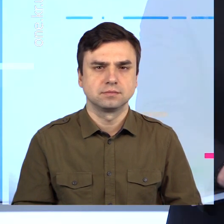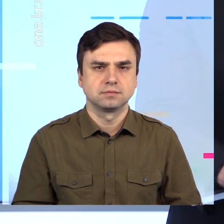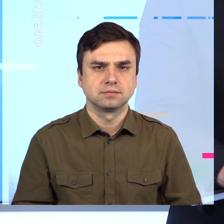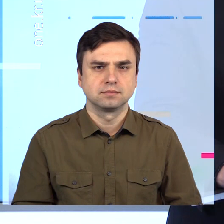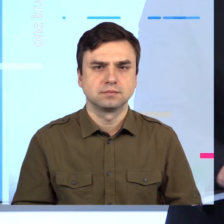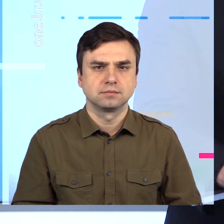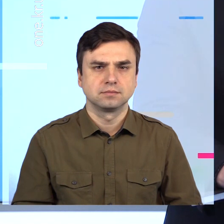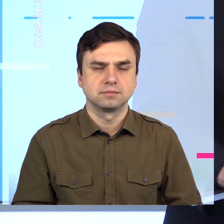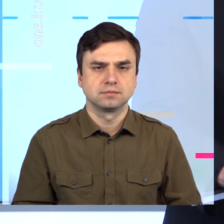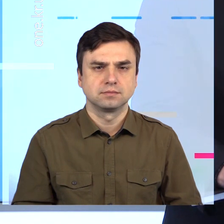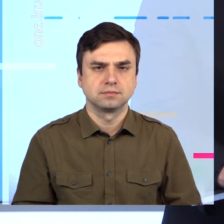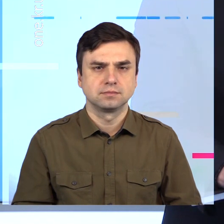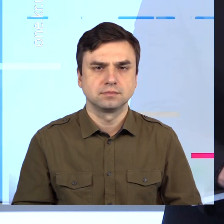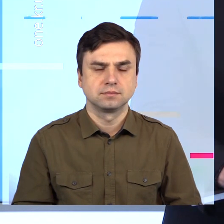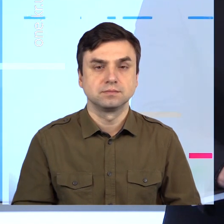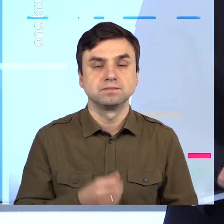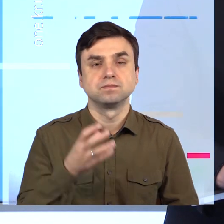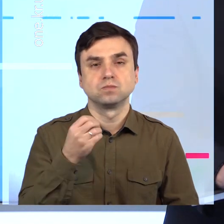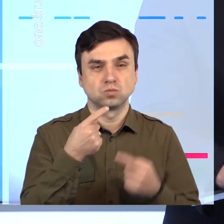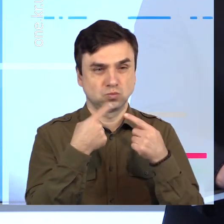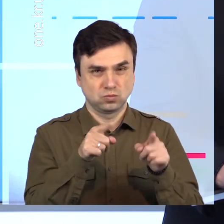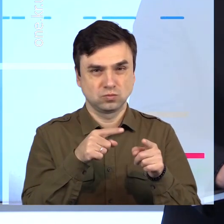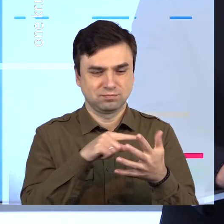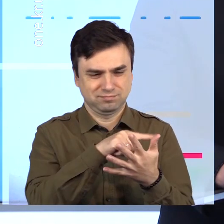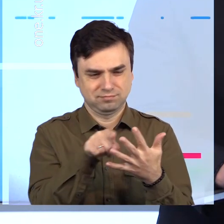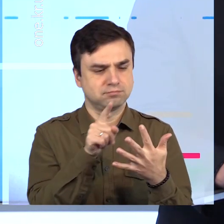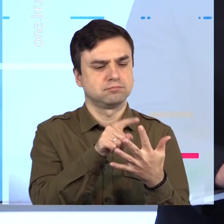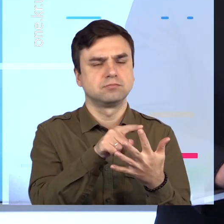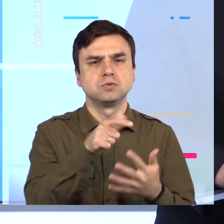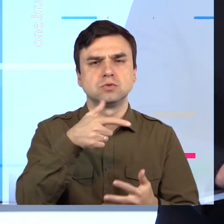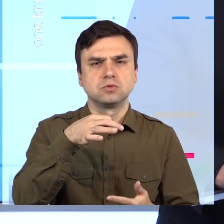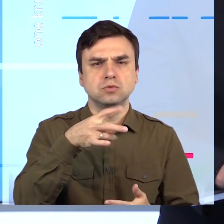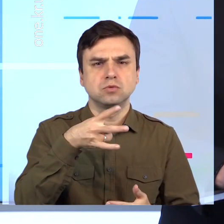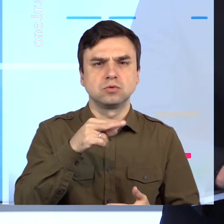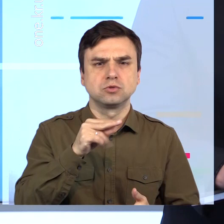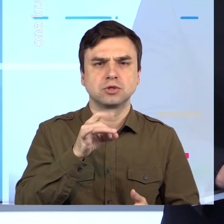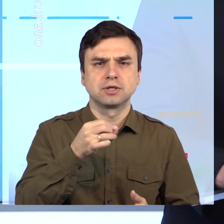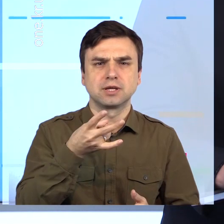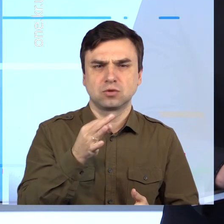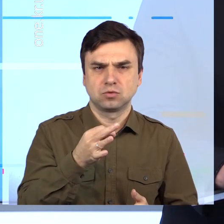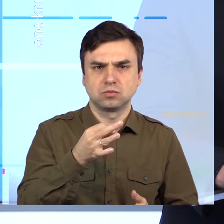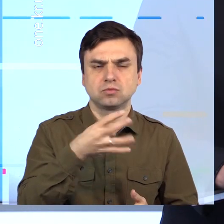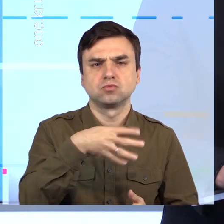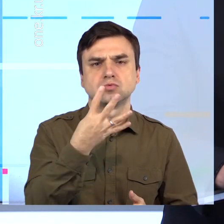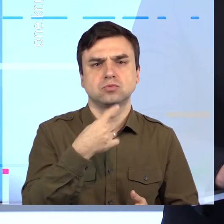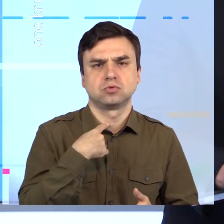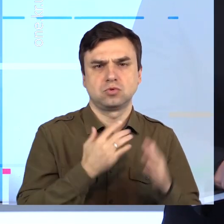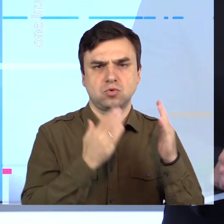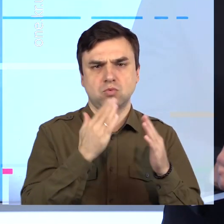В той же час за кандидатуру Гончаренка проголосували 44 народних депутати з мінімально